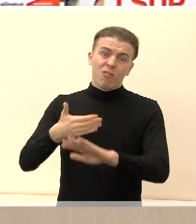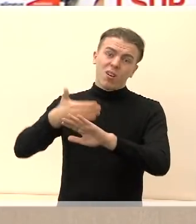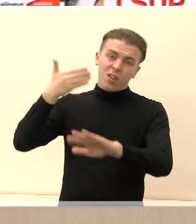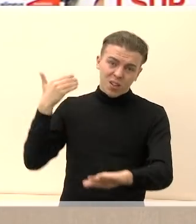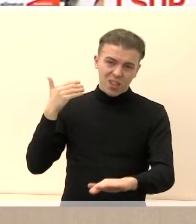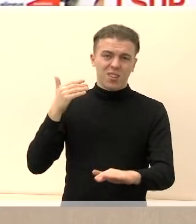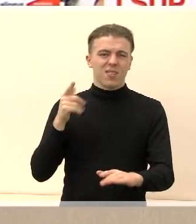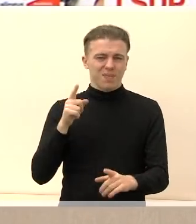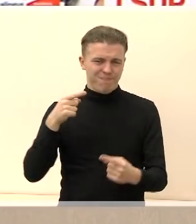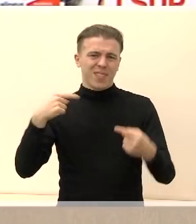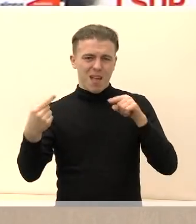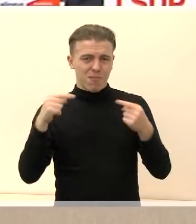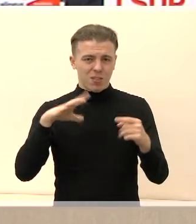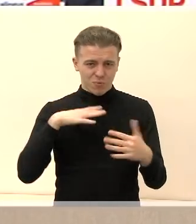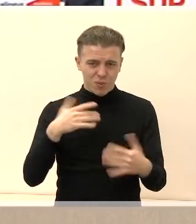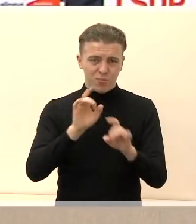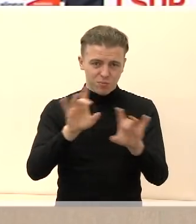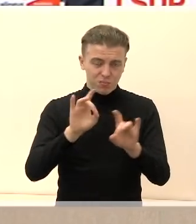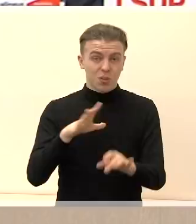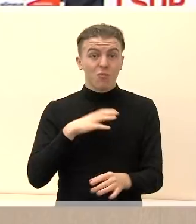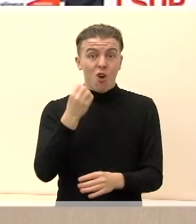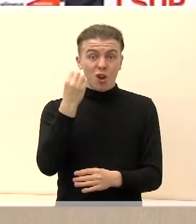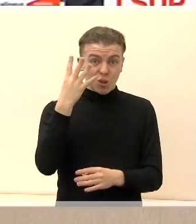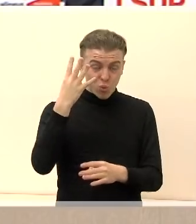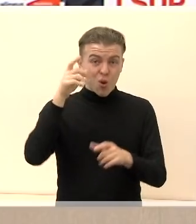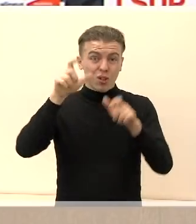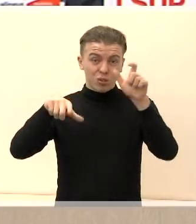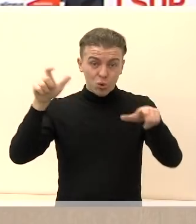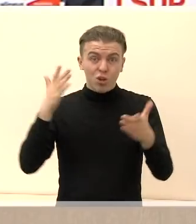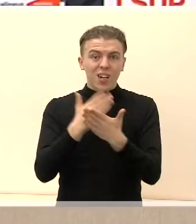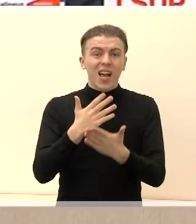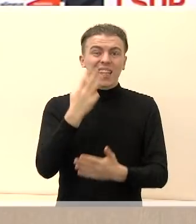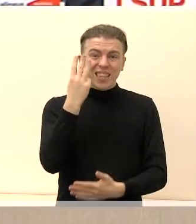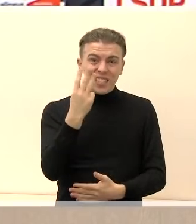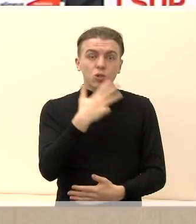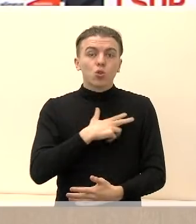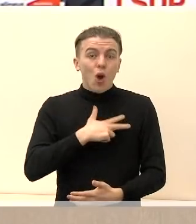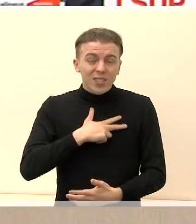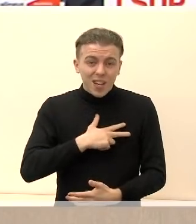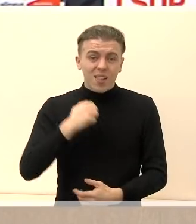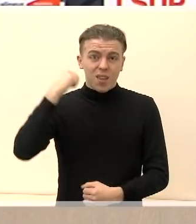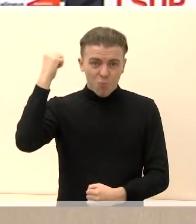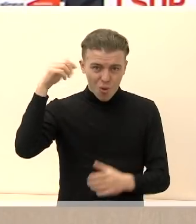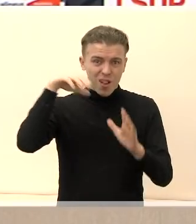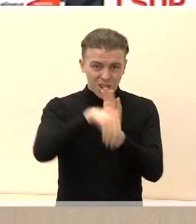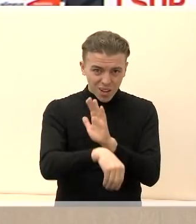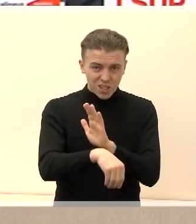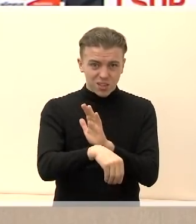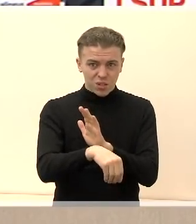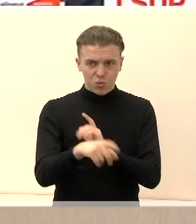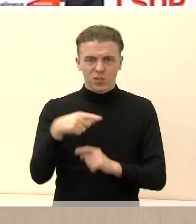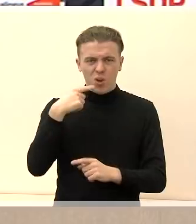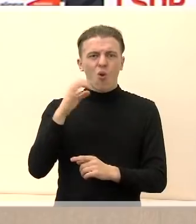keturiolikaus žmonių primtų į savaldybę, trys yra socialdemokratai, tai tie laikai, apie kuriuos jūs kalbat, kaip ir apie tą